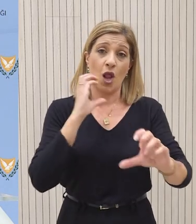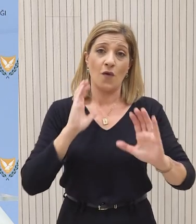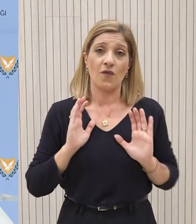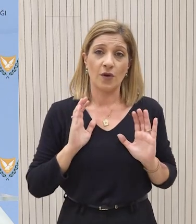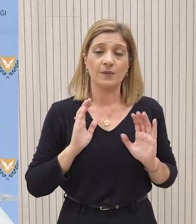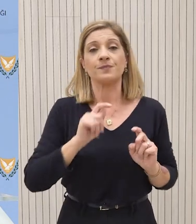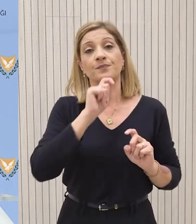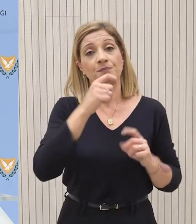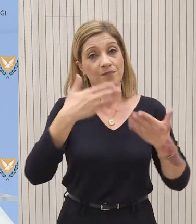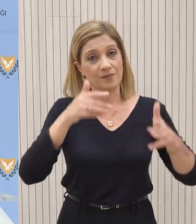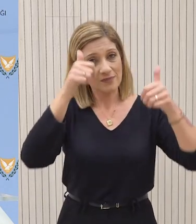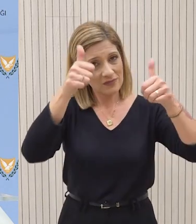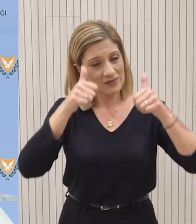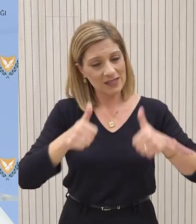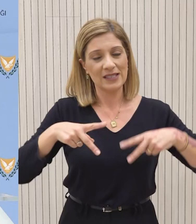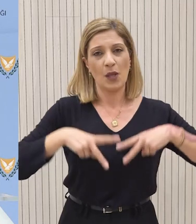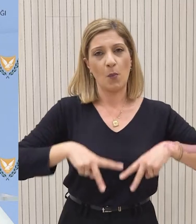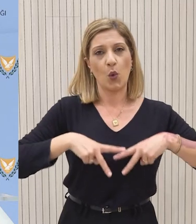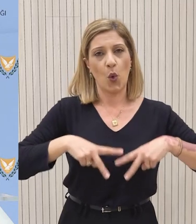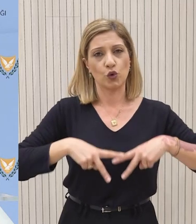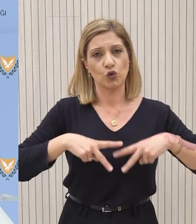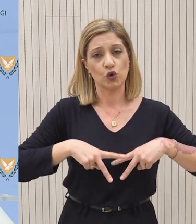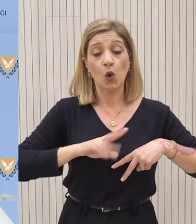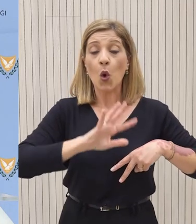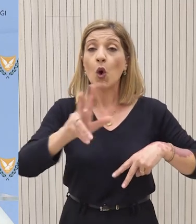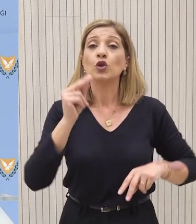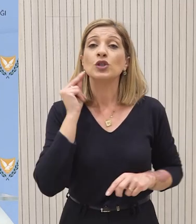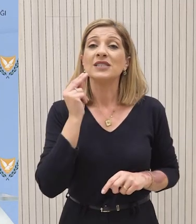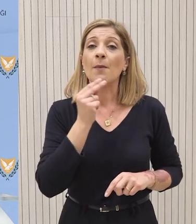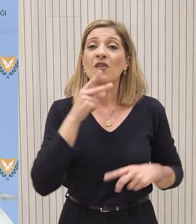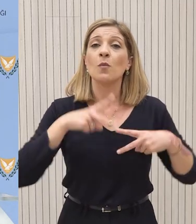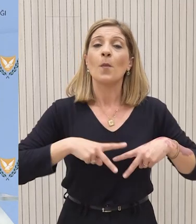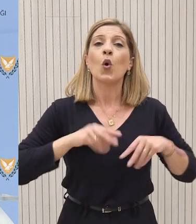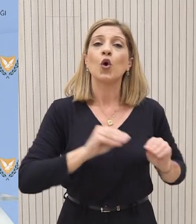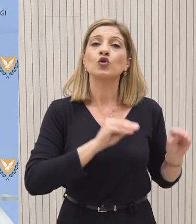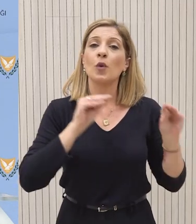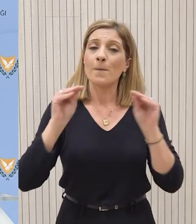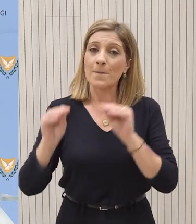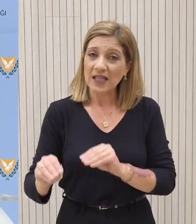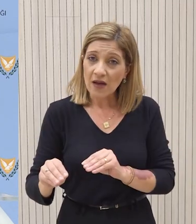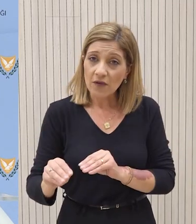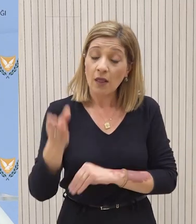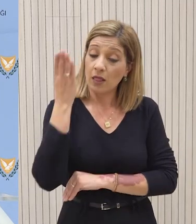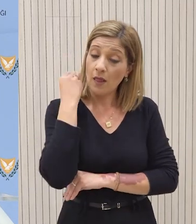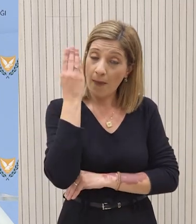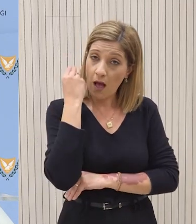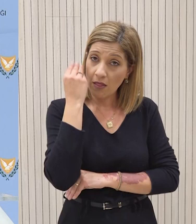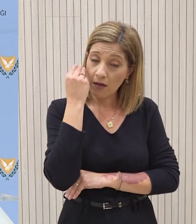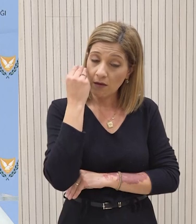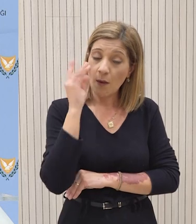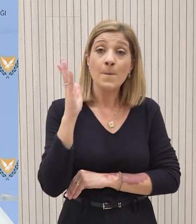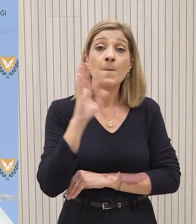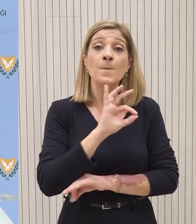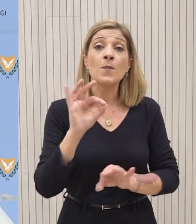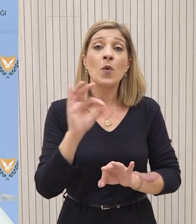έχουν ήδη ανακοινωθεί από τον αρμόδιο Υπουργό, μέχρι το απόγευμα ο Υπουργός Μεταφορών θα ενημερωθεί για το πότε αναμένεται να φτάσει